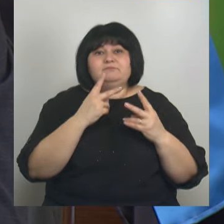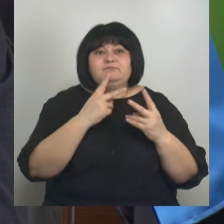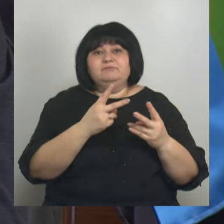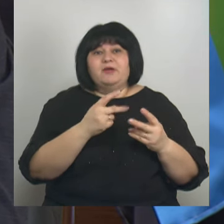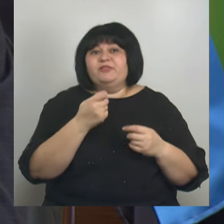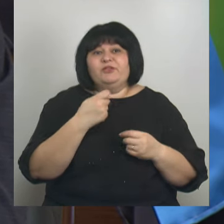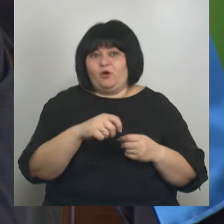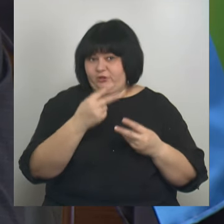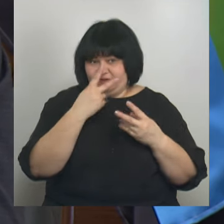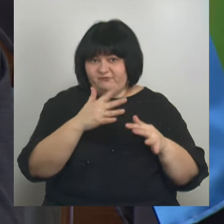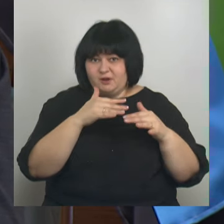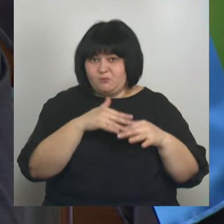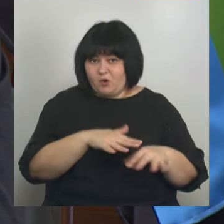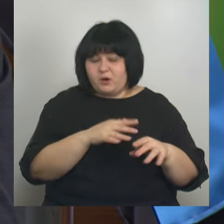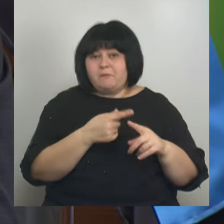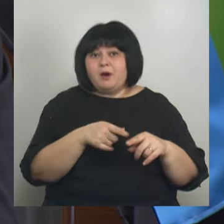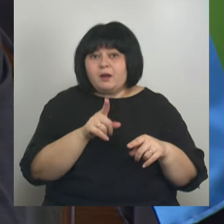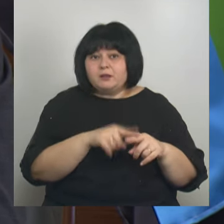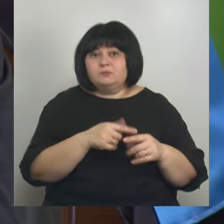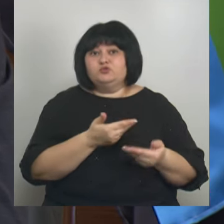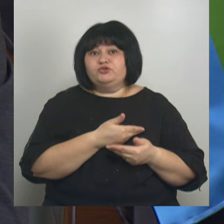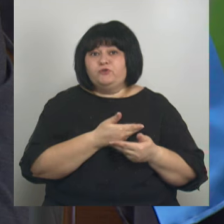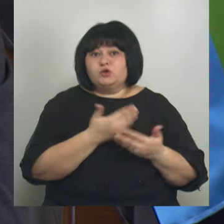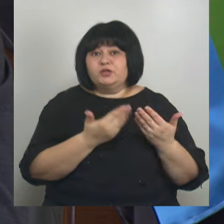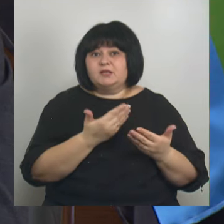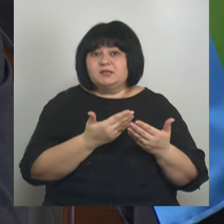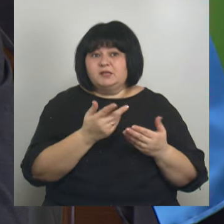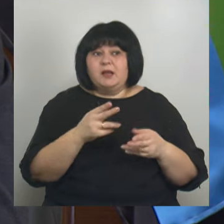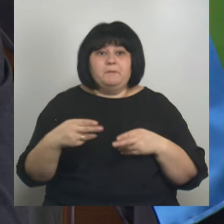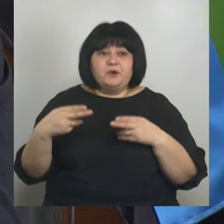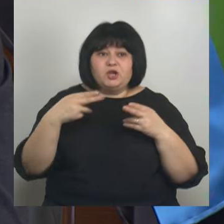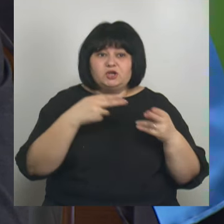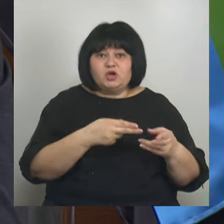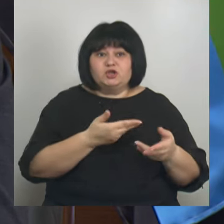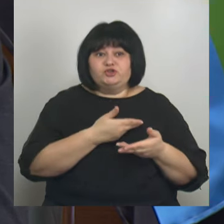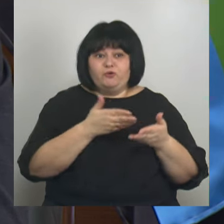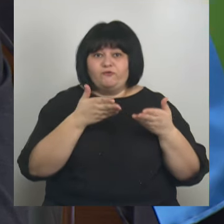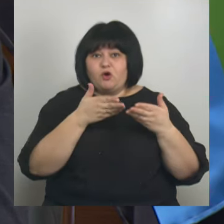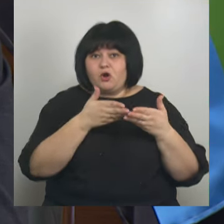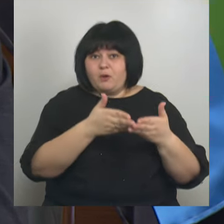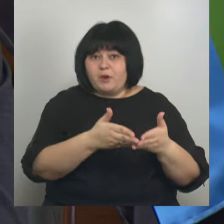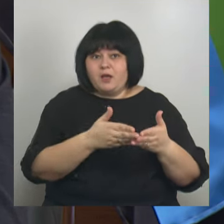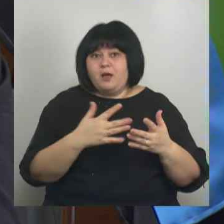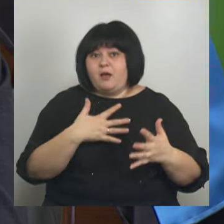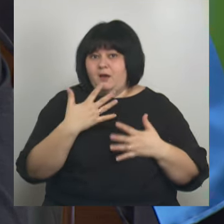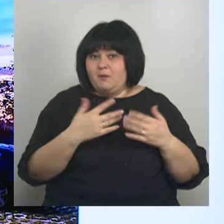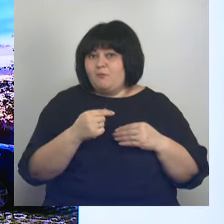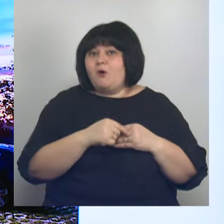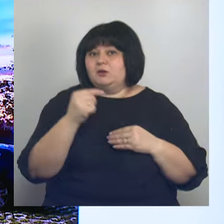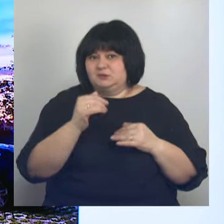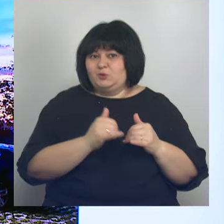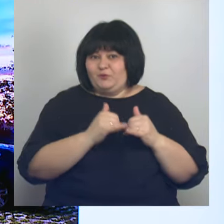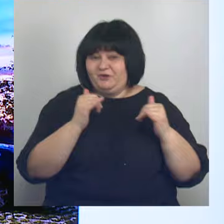никогда море не видели. Вот поэтому если ты приезжаешь и живешь в корабле, мне кажется, эмоции это увеличатся в разы.